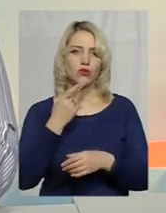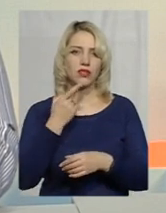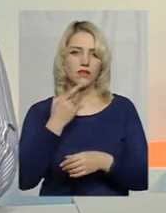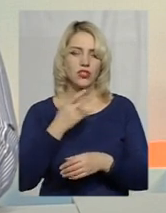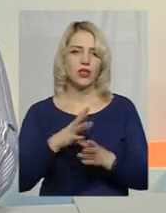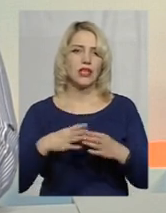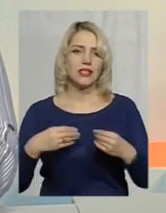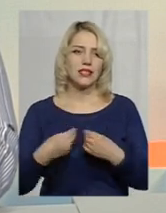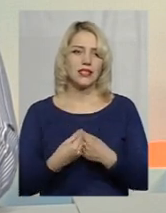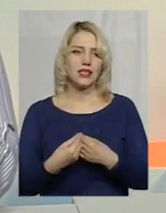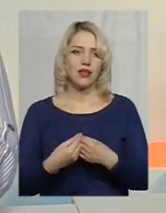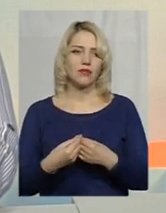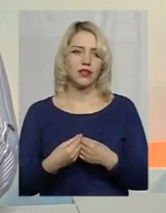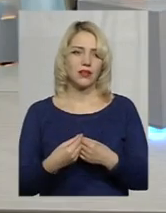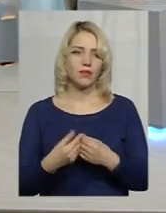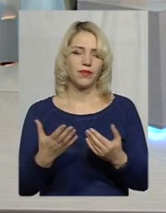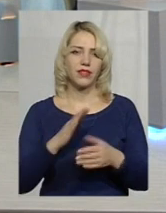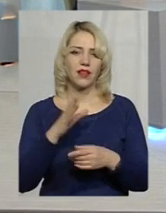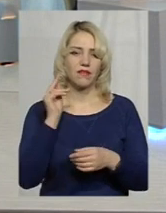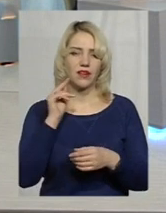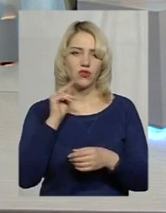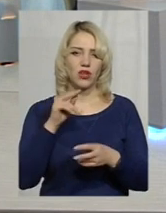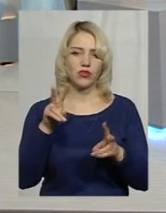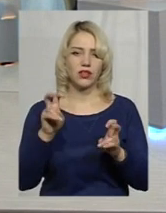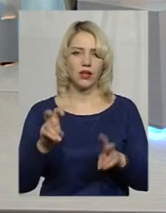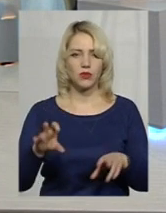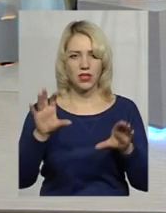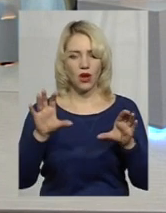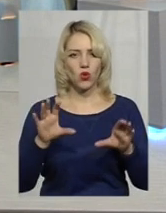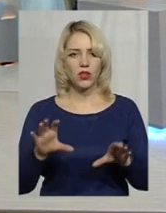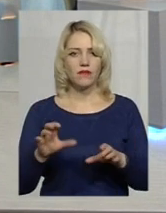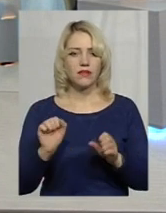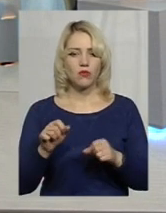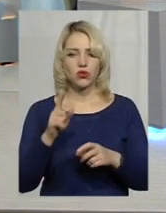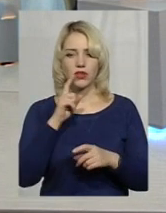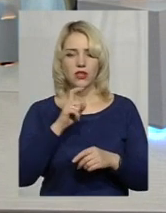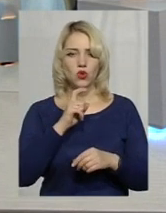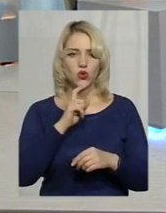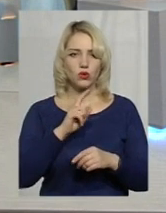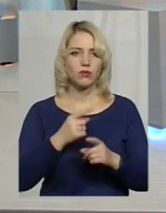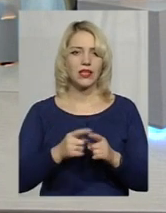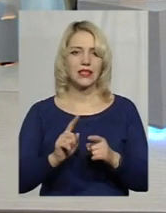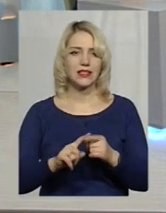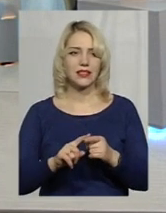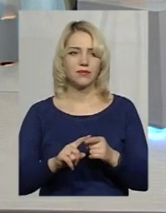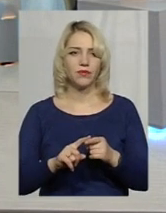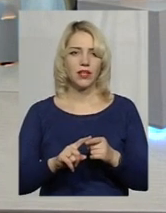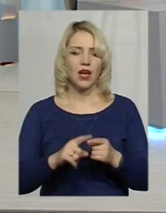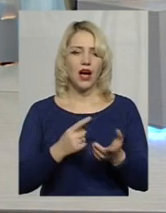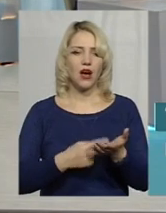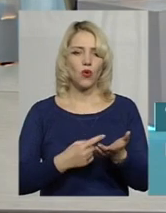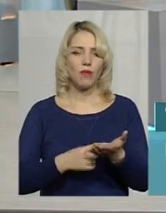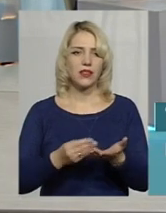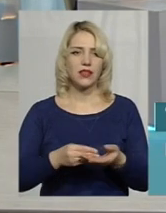не вивчають так детально законодавство, і, може, їм не зрозуміло ті аргументи,